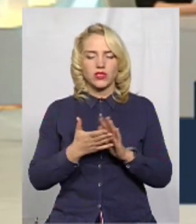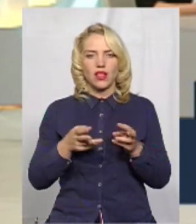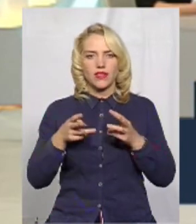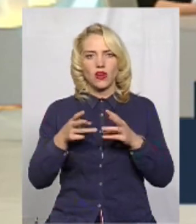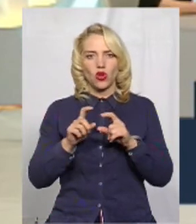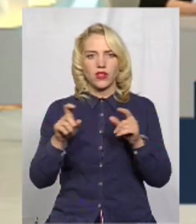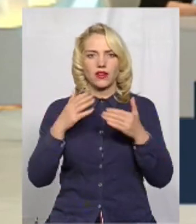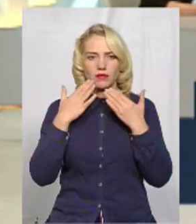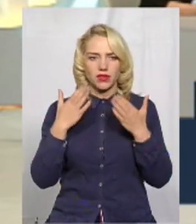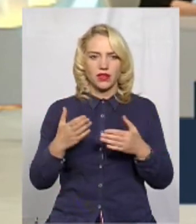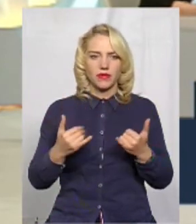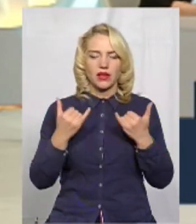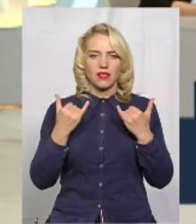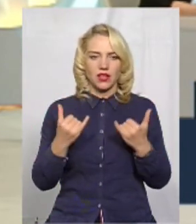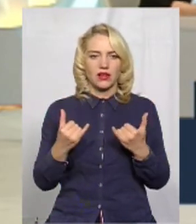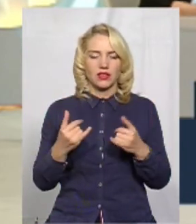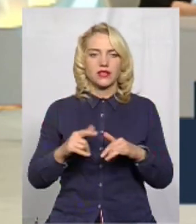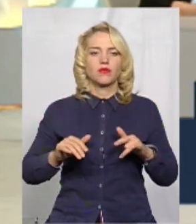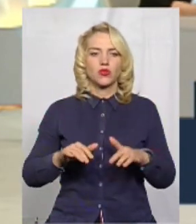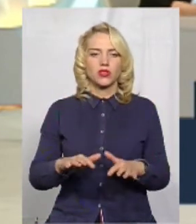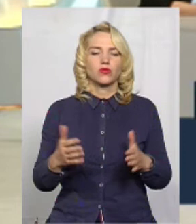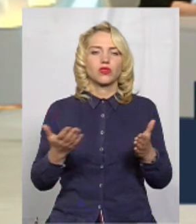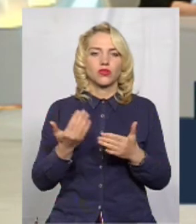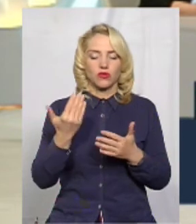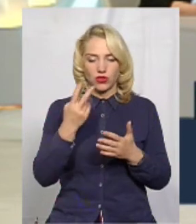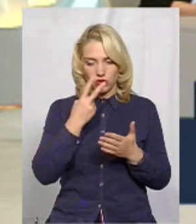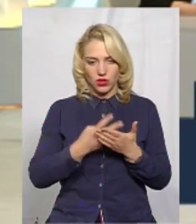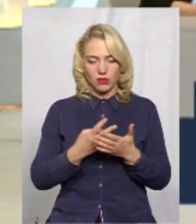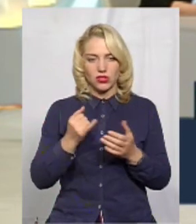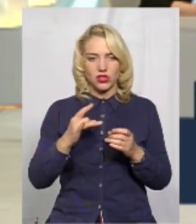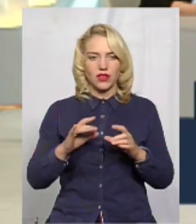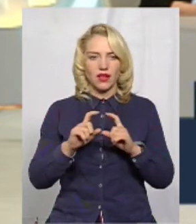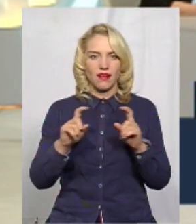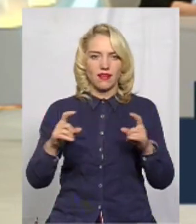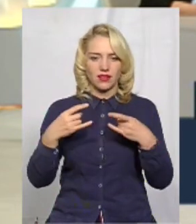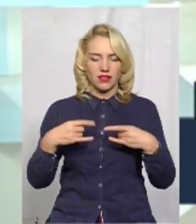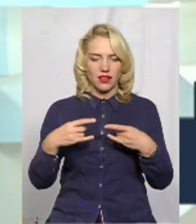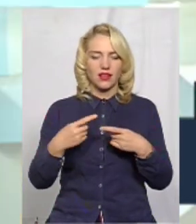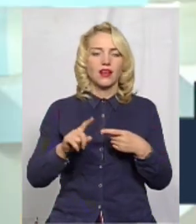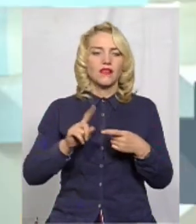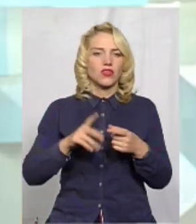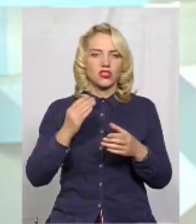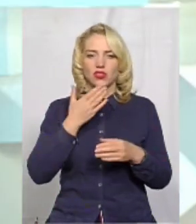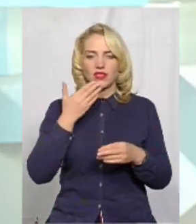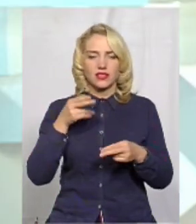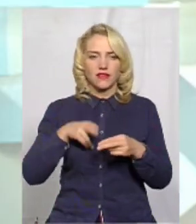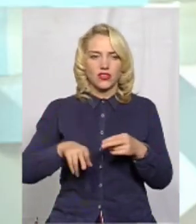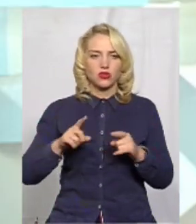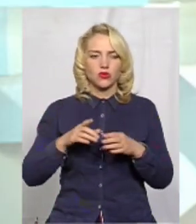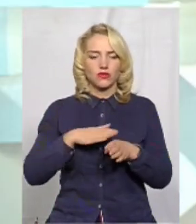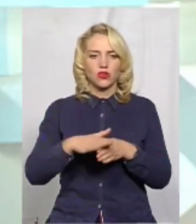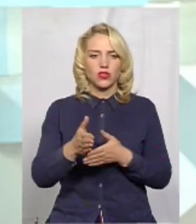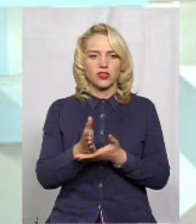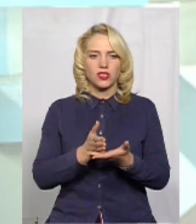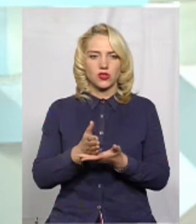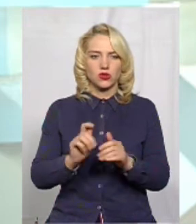Наразі я вам скажу, процедура, яку ви щойно бачили на екрані, вона ще не завершена, тому що виконавча